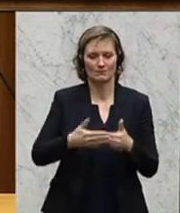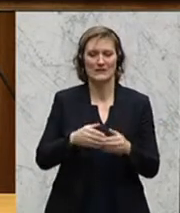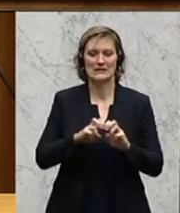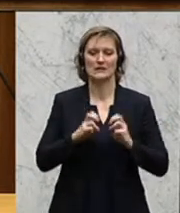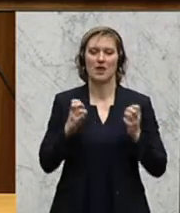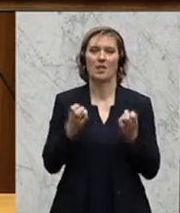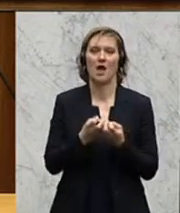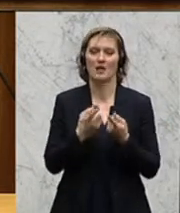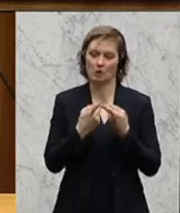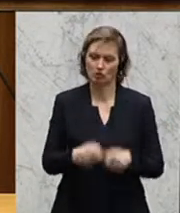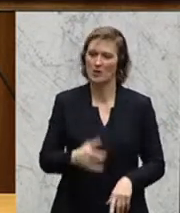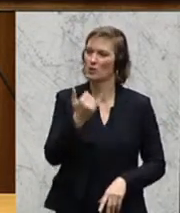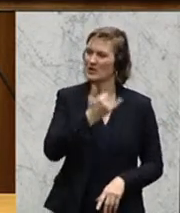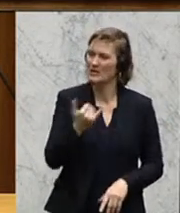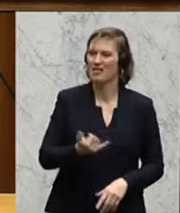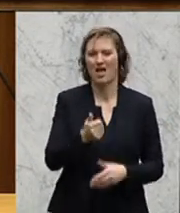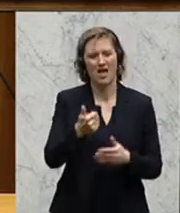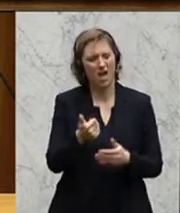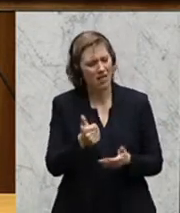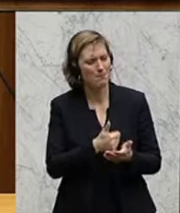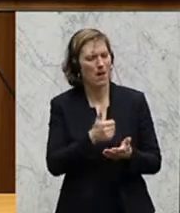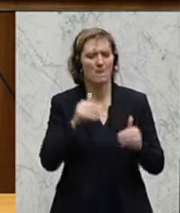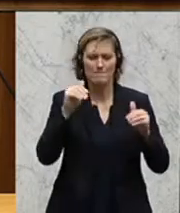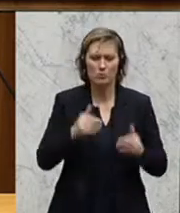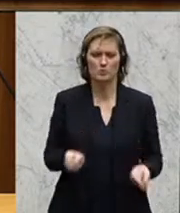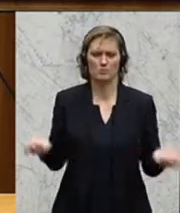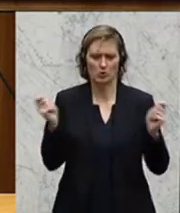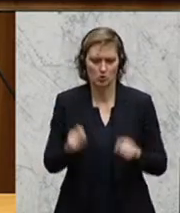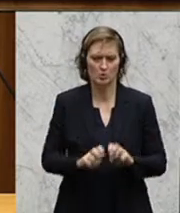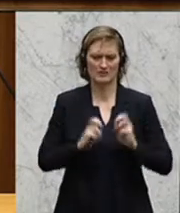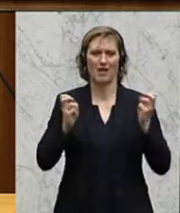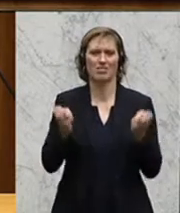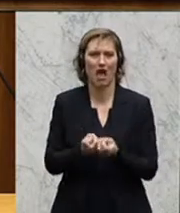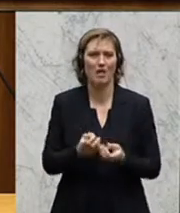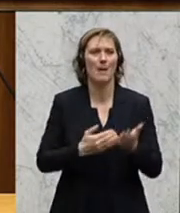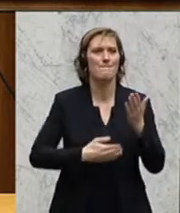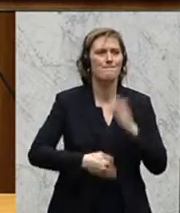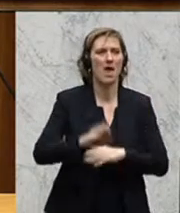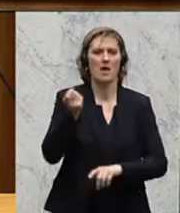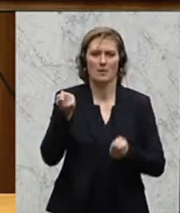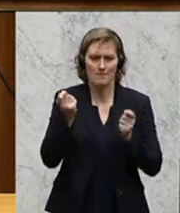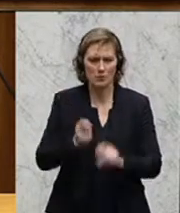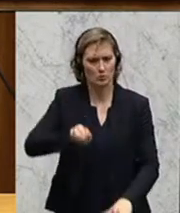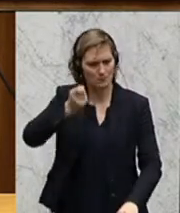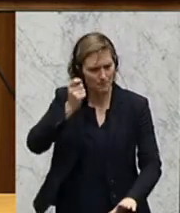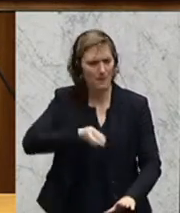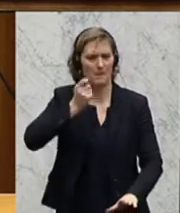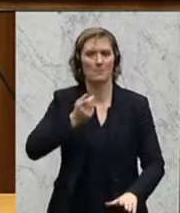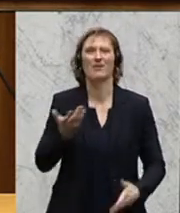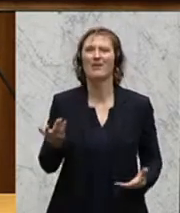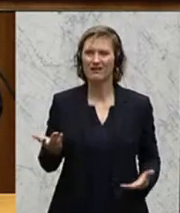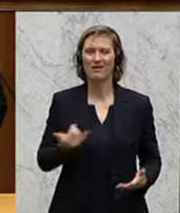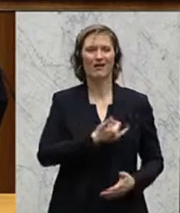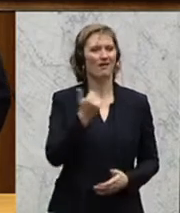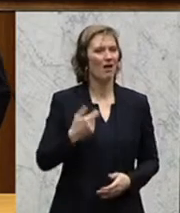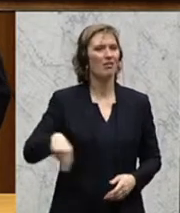hat, bei jeder einzelnen dieser möglichen Varianten eine Senatsentscheidung zu geben hat, die natürlich mit Mehrheitsbeschluss zu fällen ist und wo auch